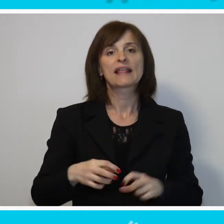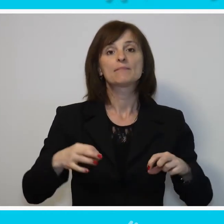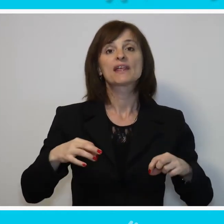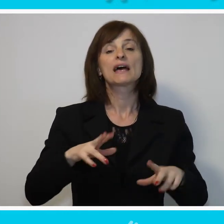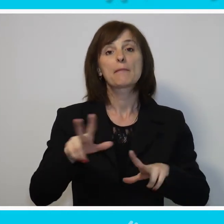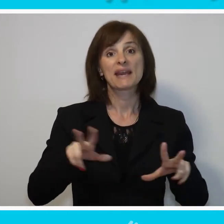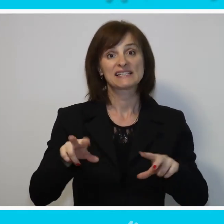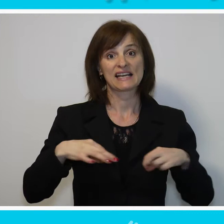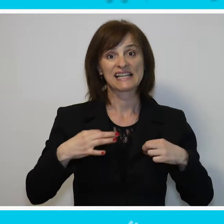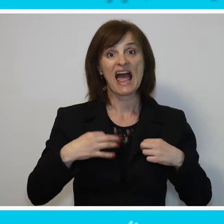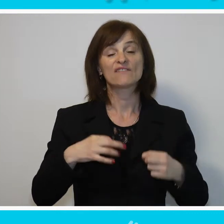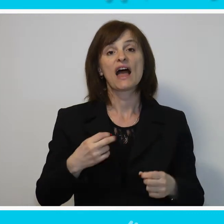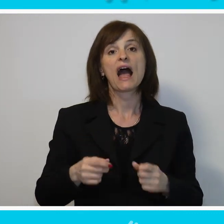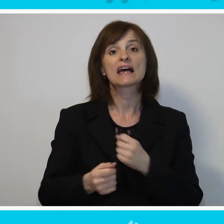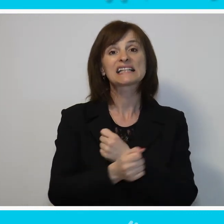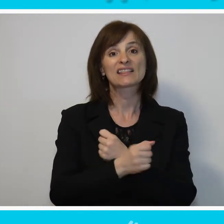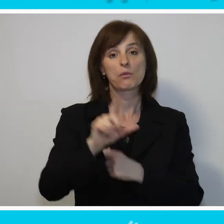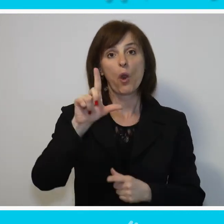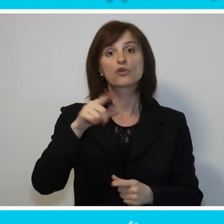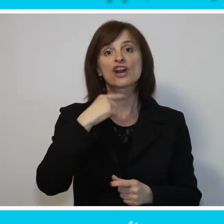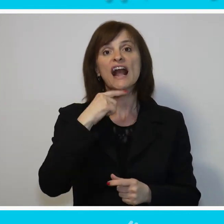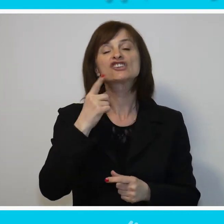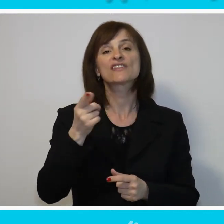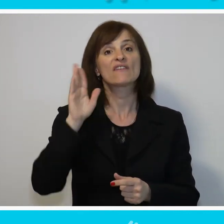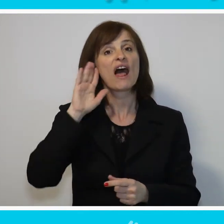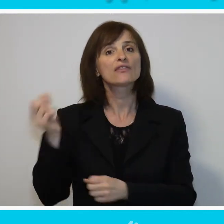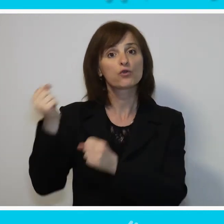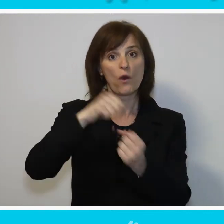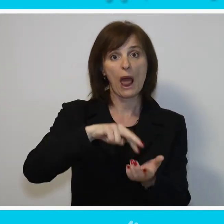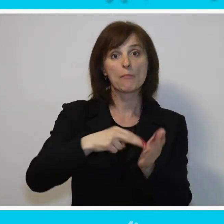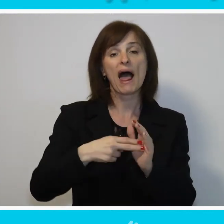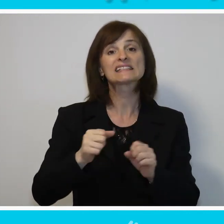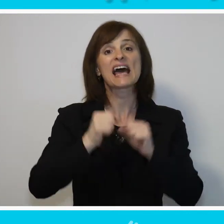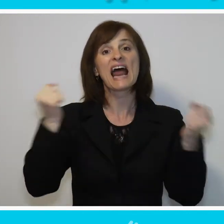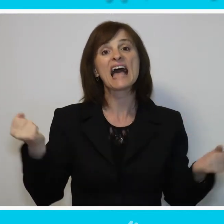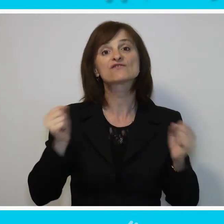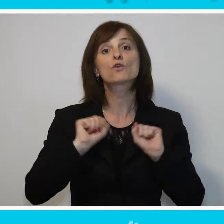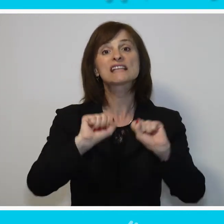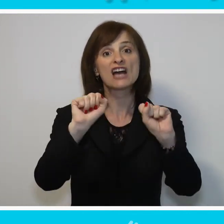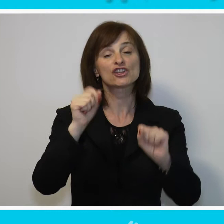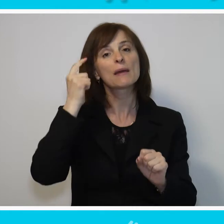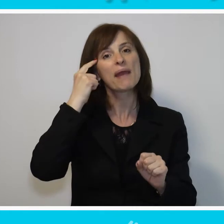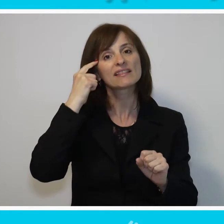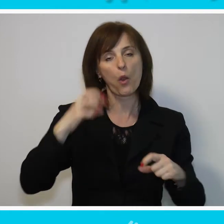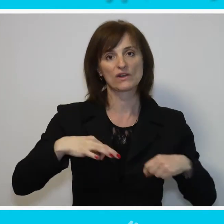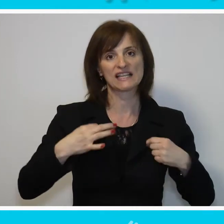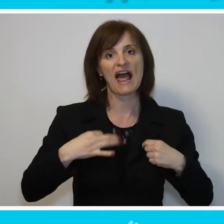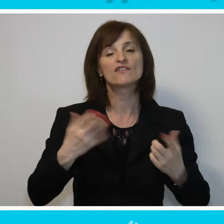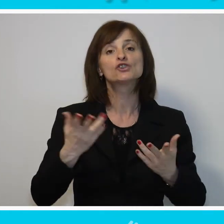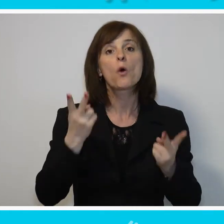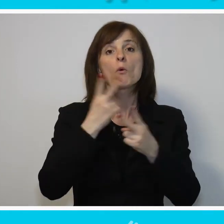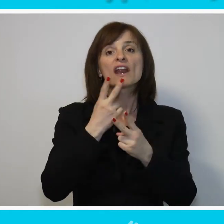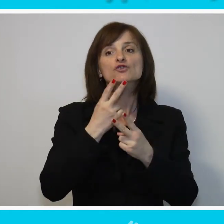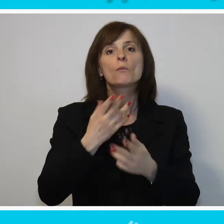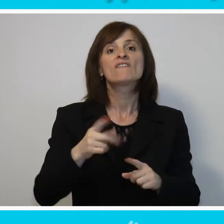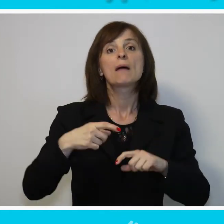Zlatibor Lončar kaže da je vlada donela strategiju za razvoj zaštite mentalnog zdravlja, što podrazumeva